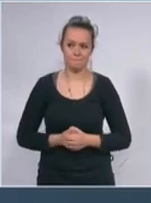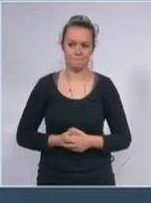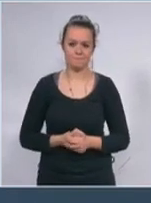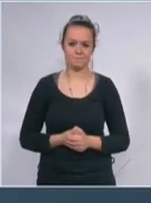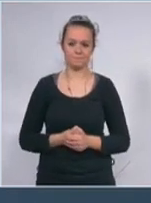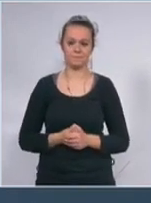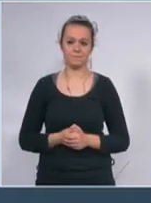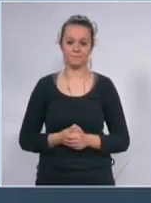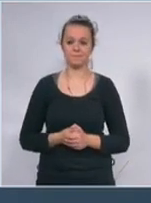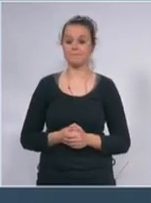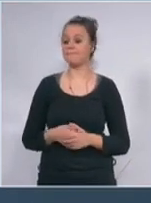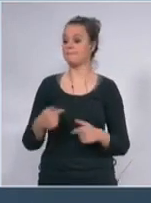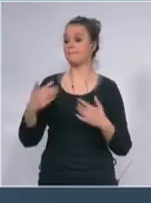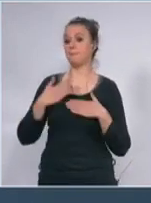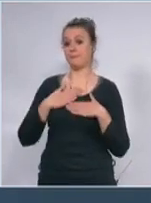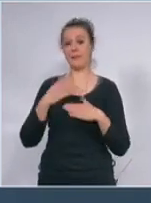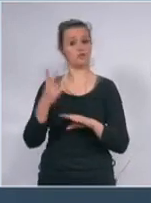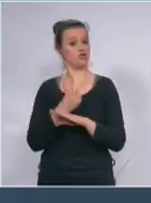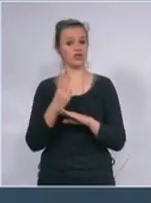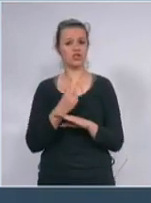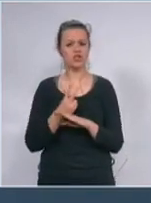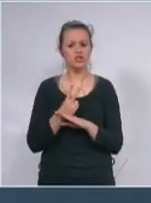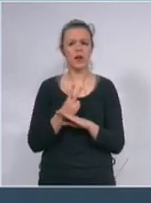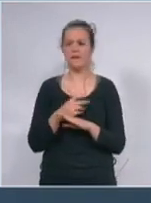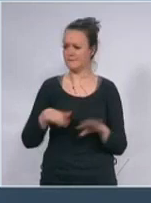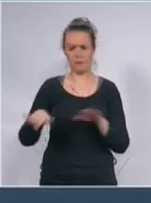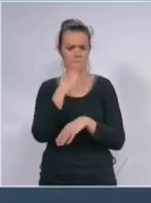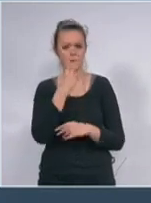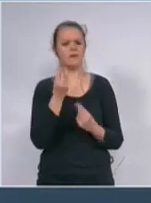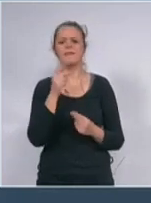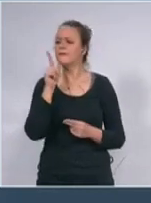naša država kao što vidite je vrlo vrlo dobro organizovana